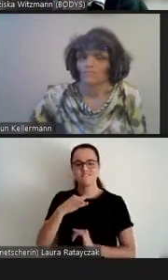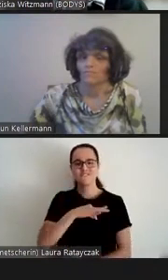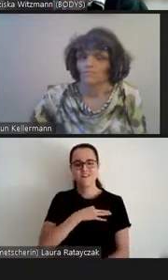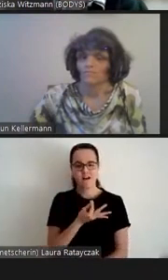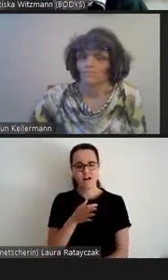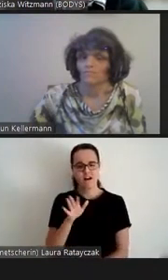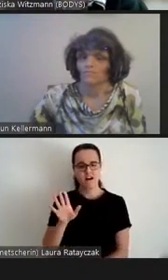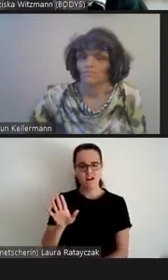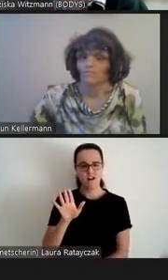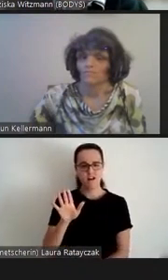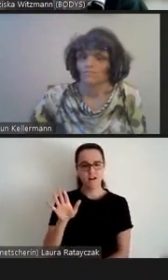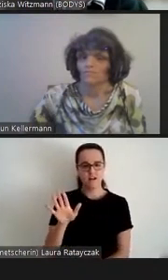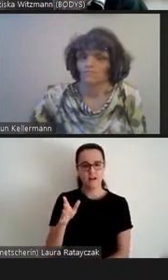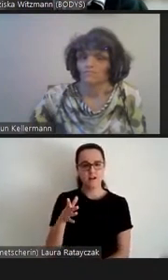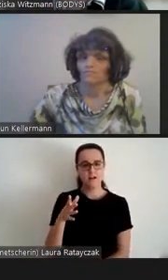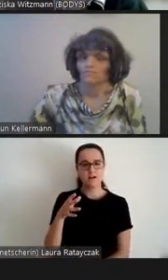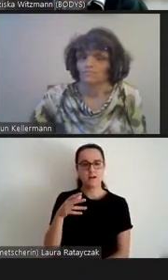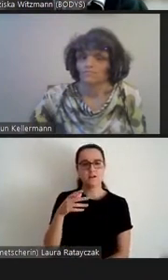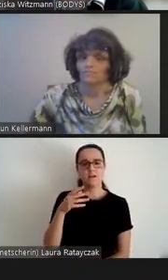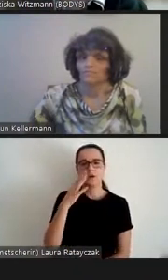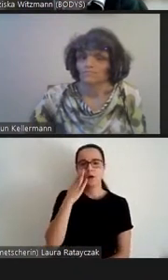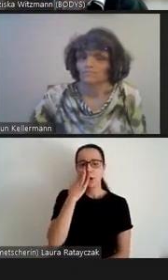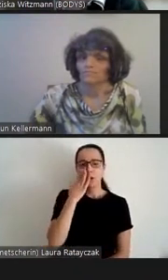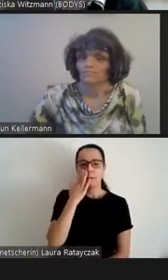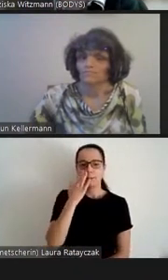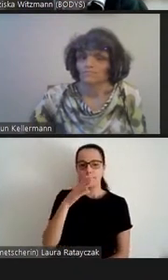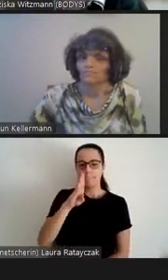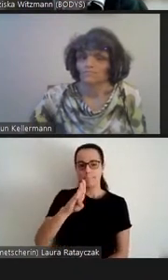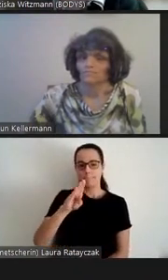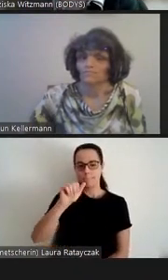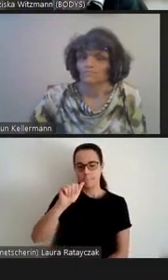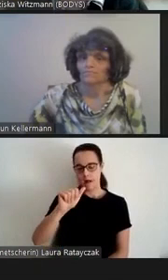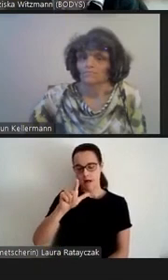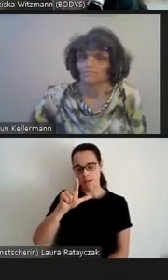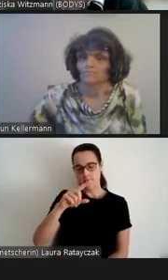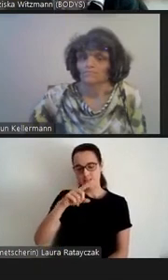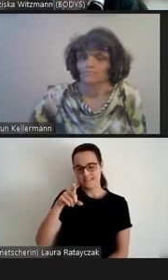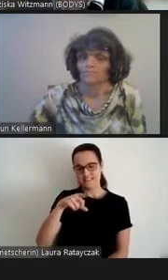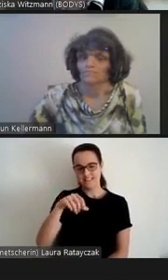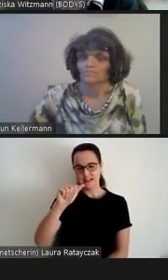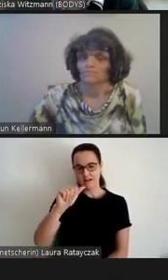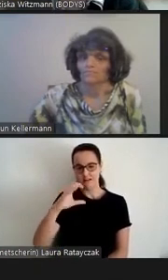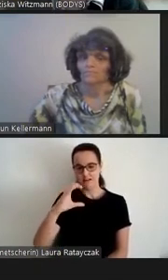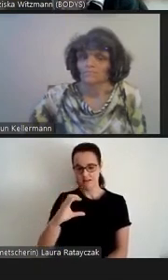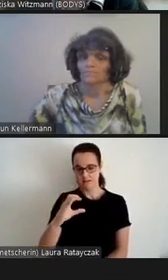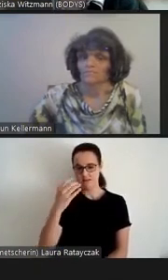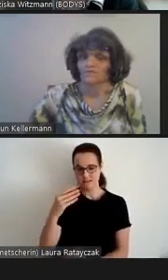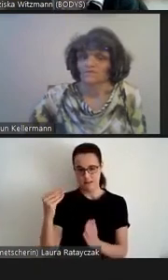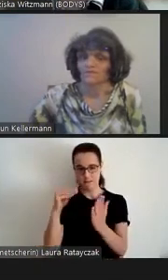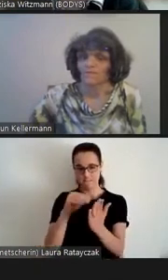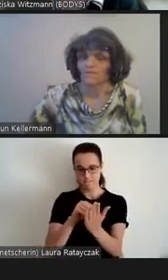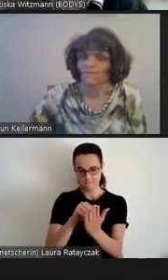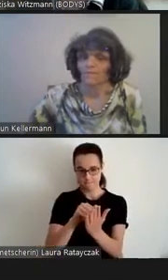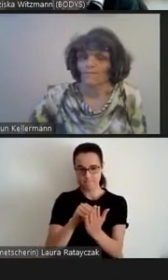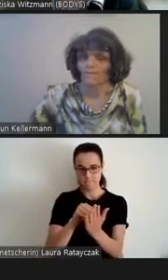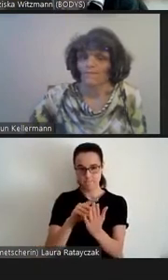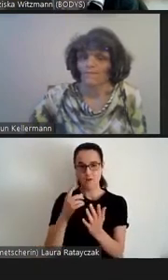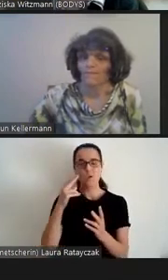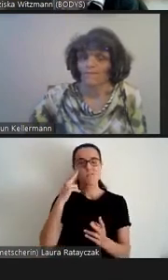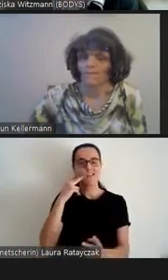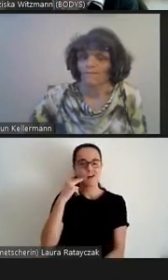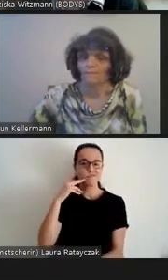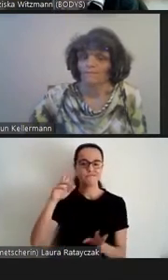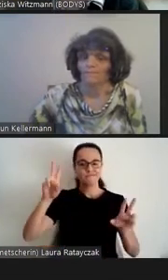Honoré de Balzac genannt und dieser wird auch als Rüppel verzeichnet.